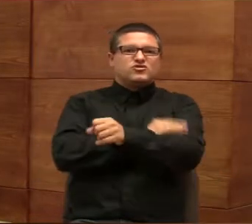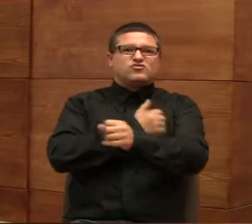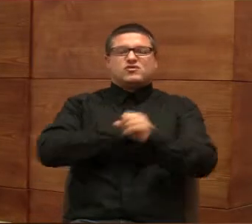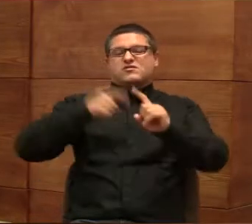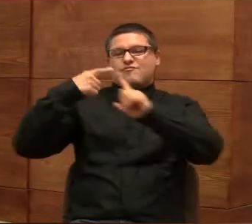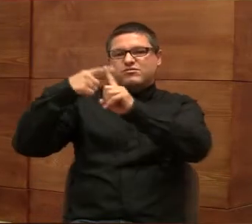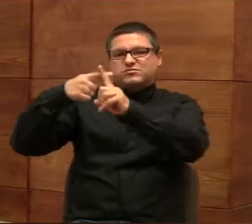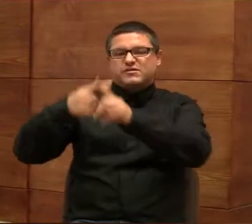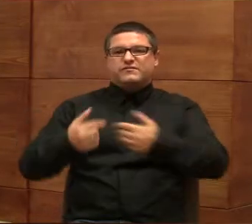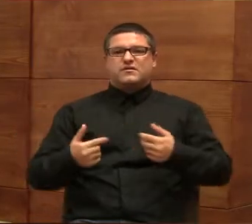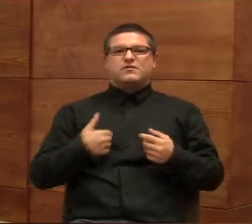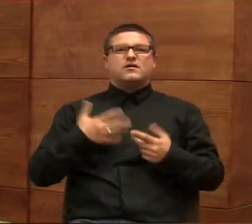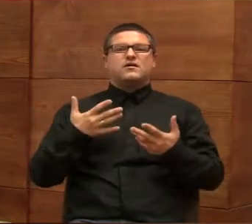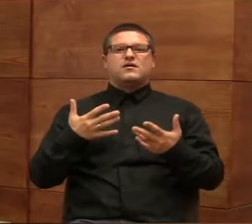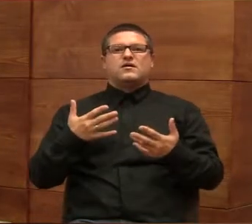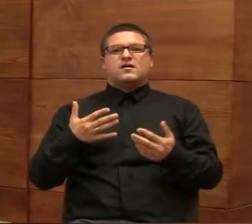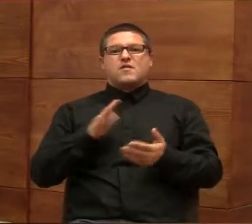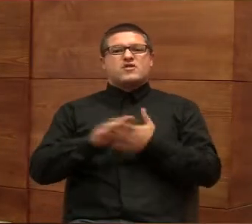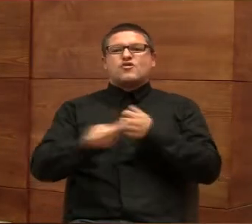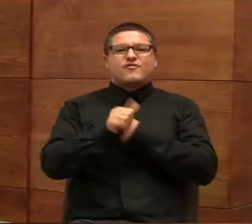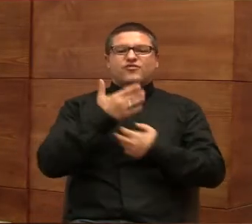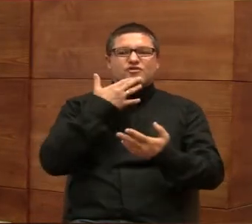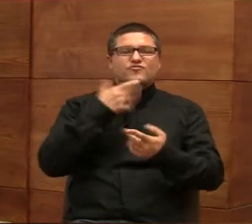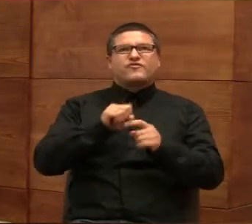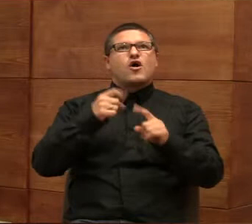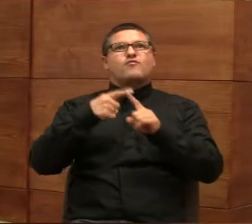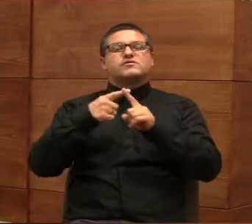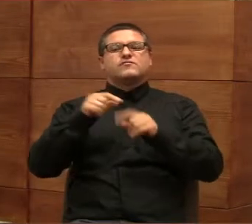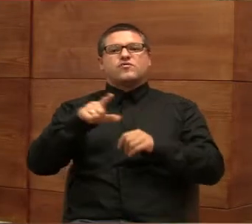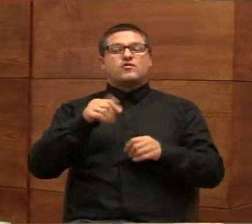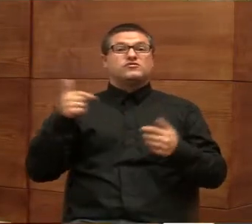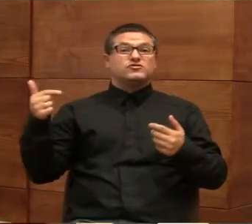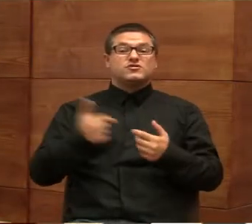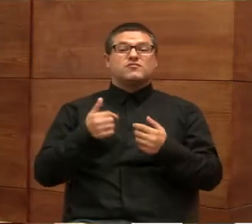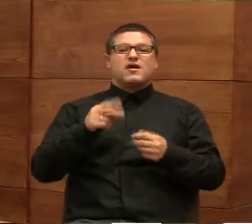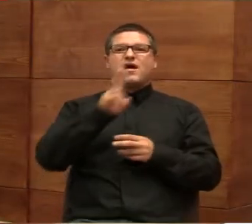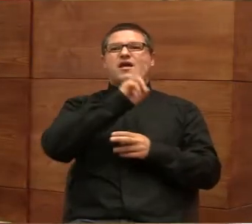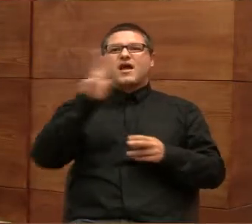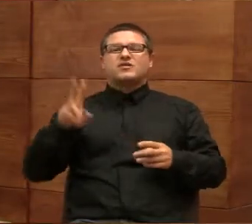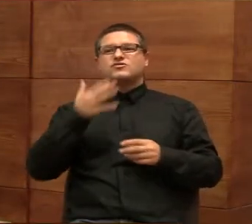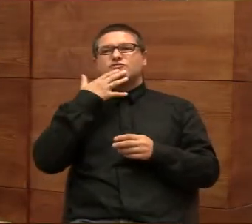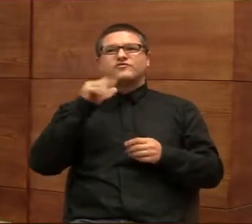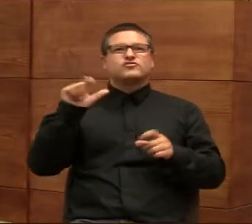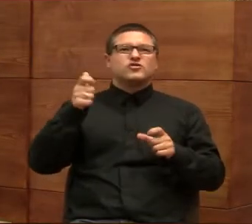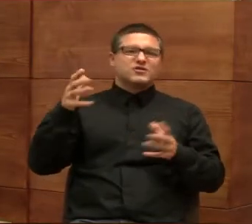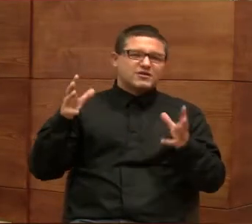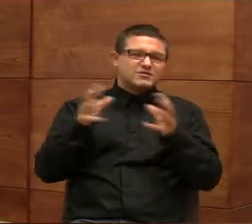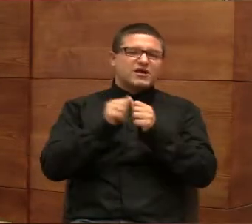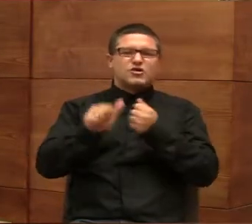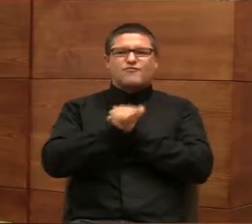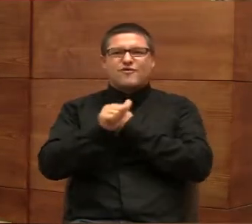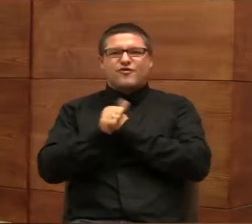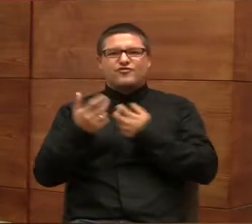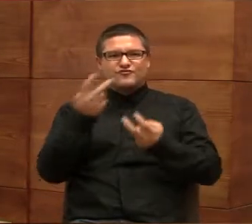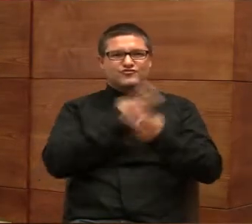pozytywne. Ja tak nie bez powodu mówię, że tak pozytywnych, bo jakby utyskiwać, to każdy z nas znajdzie tam setki pewnie powodów,